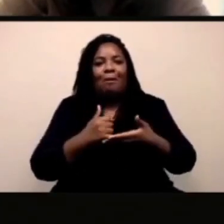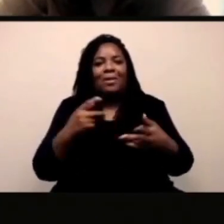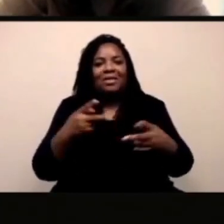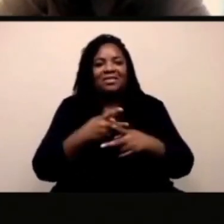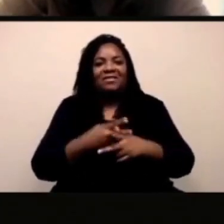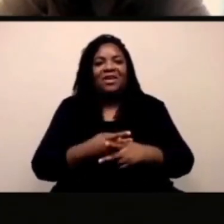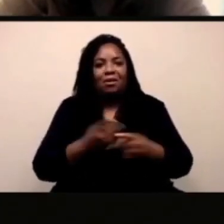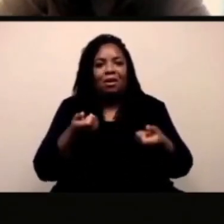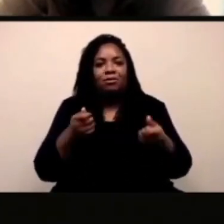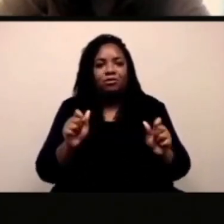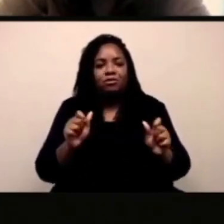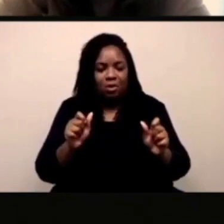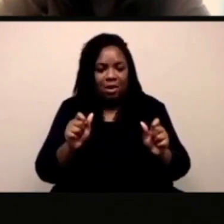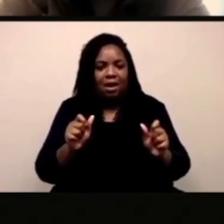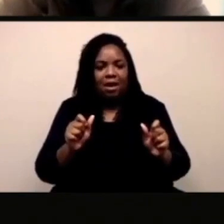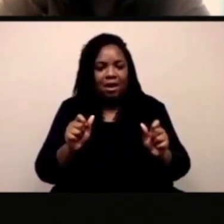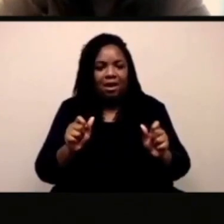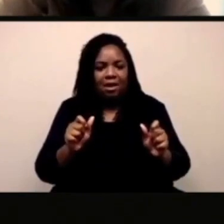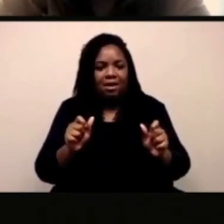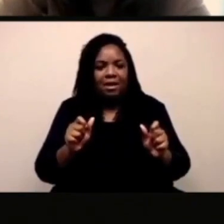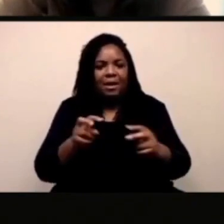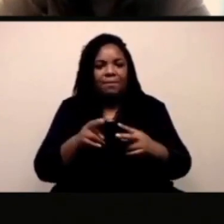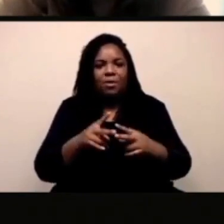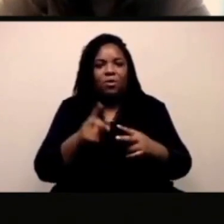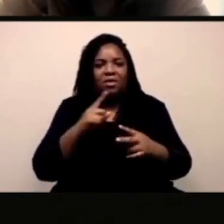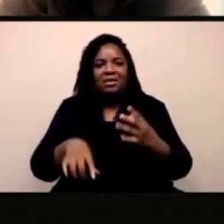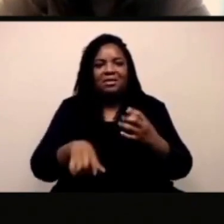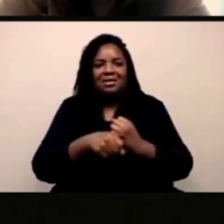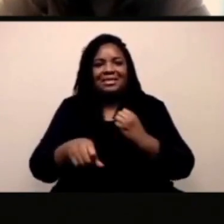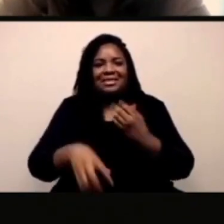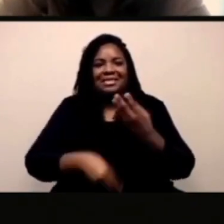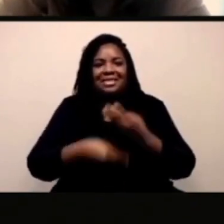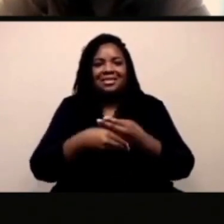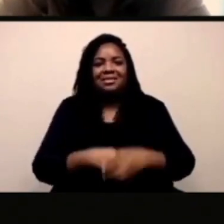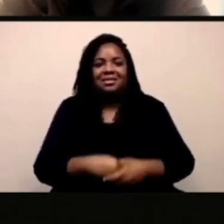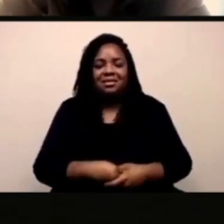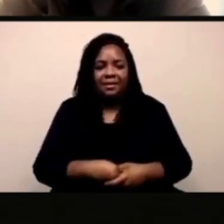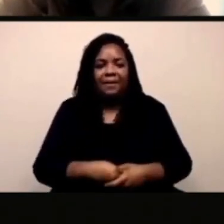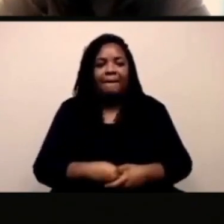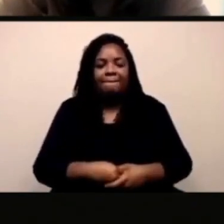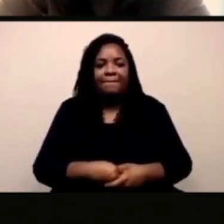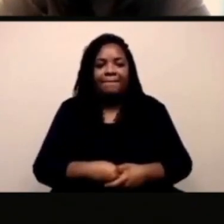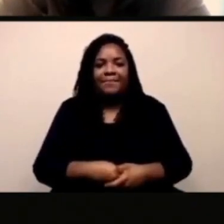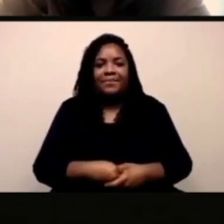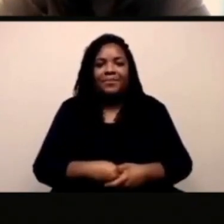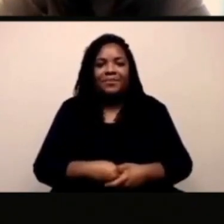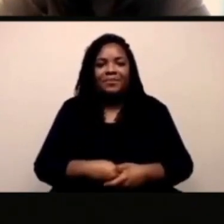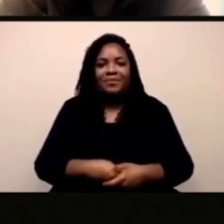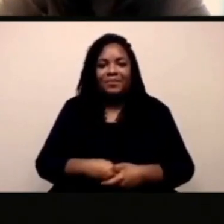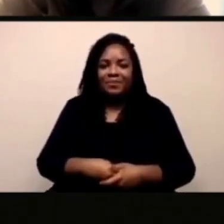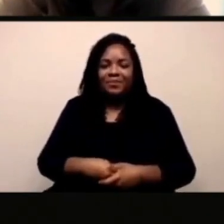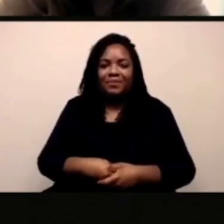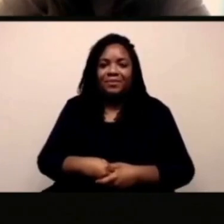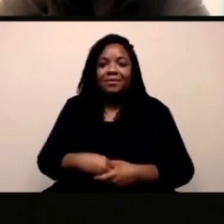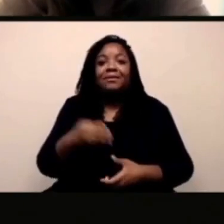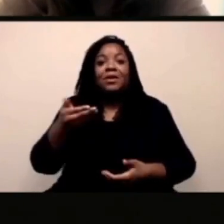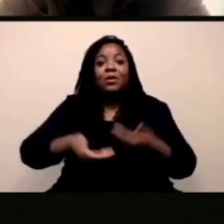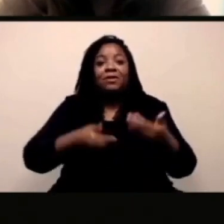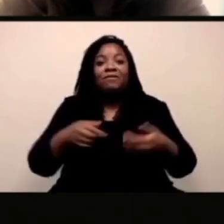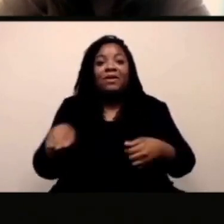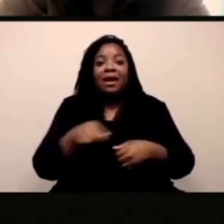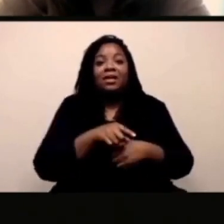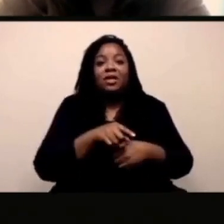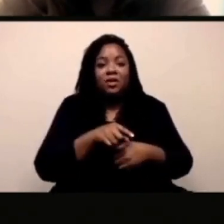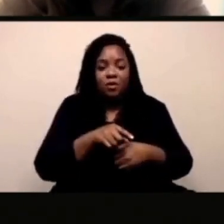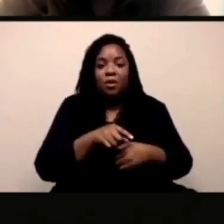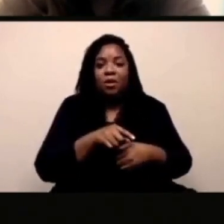e poi alla fine avremo tempo per domande e risposte. I partecipanti ci metteranno a